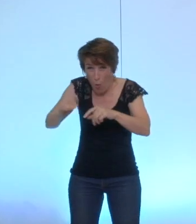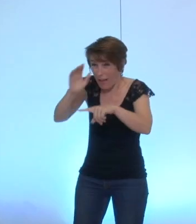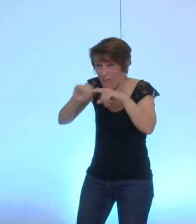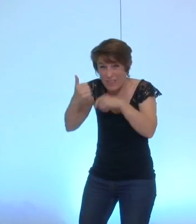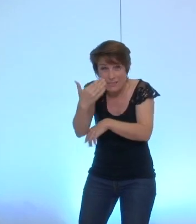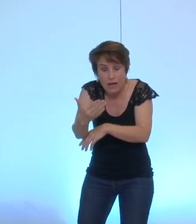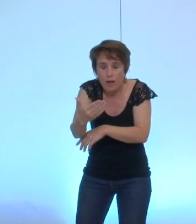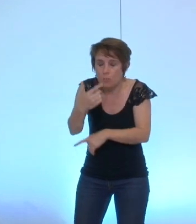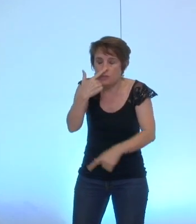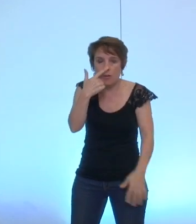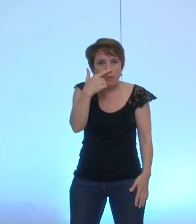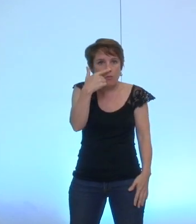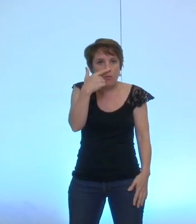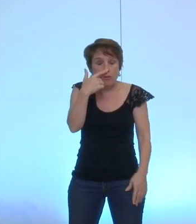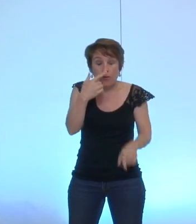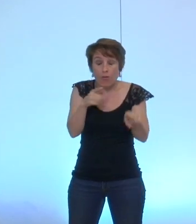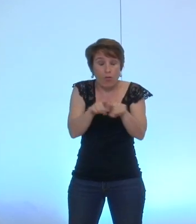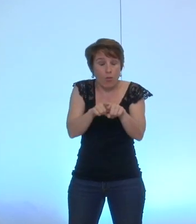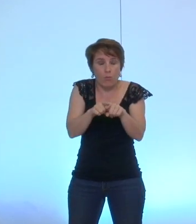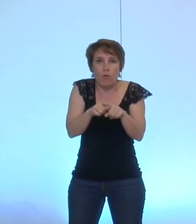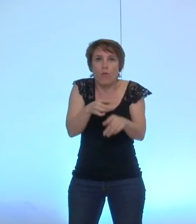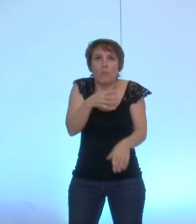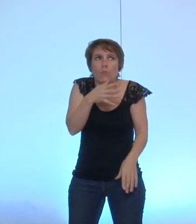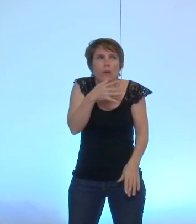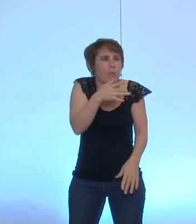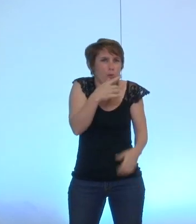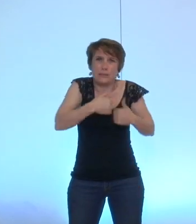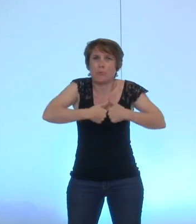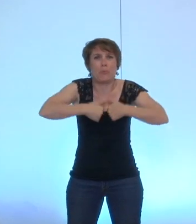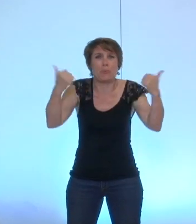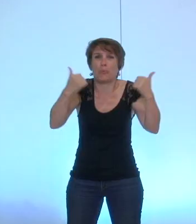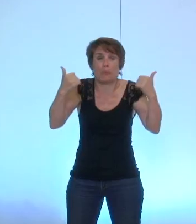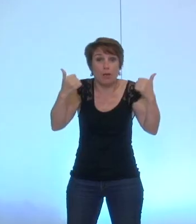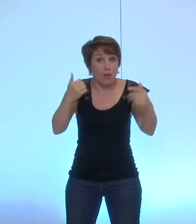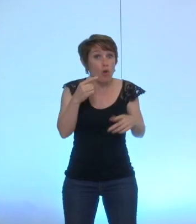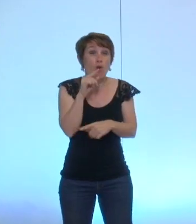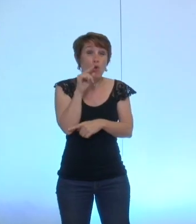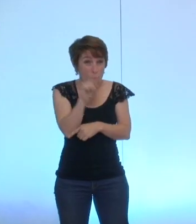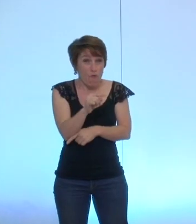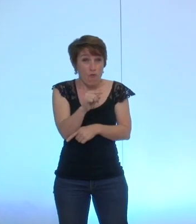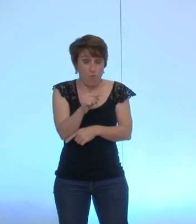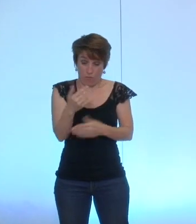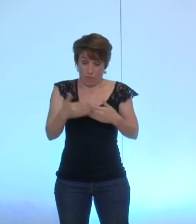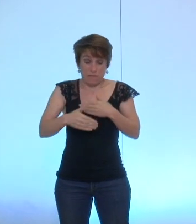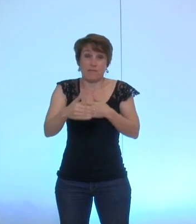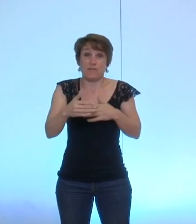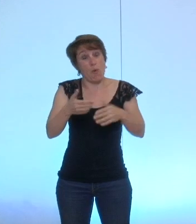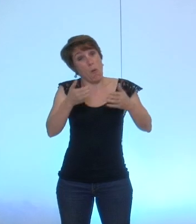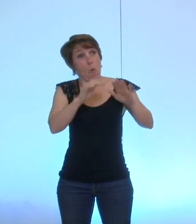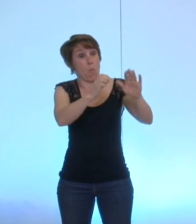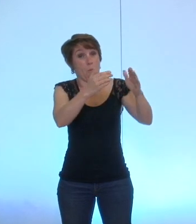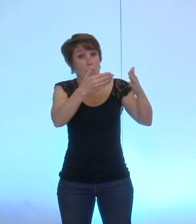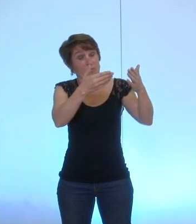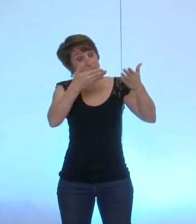vraiment, on se frotte les yeux. La première des mesures que vous faites, en matière d'expression de l